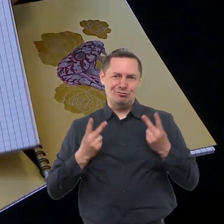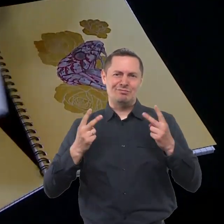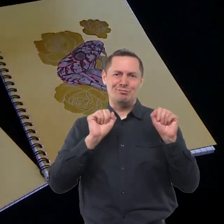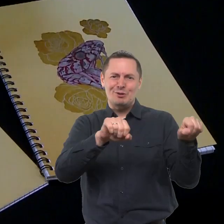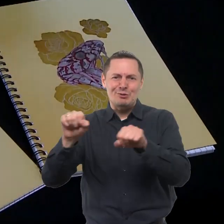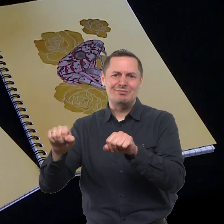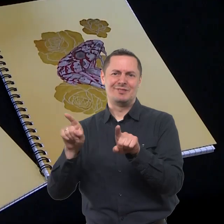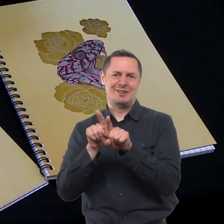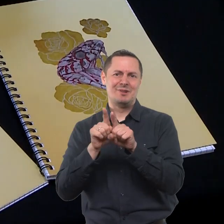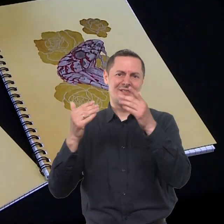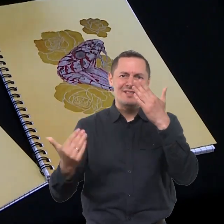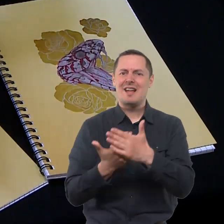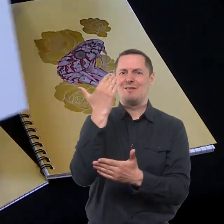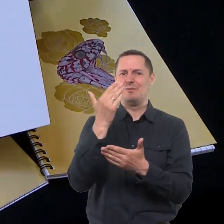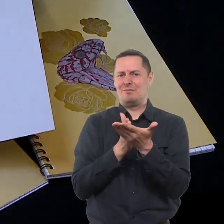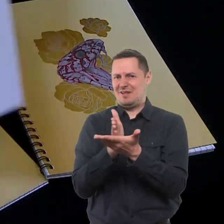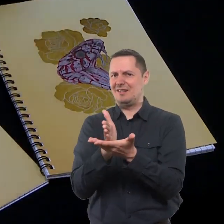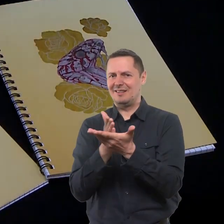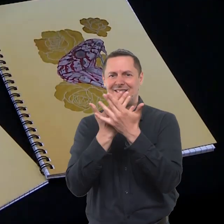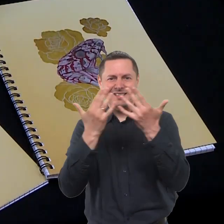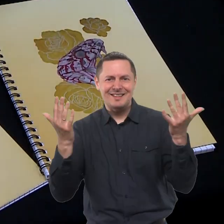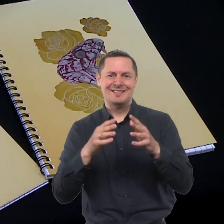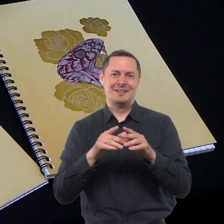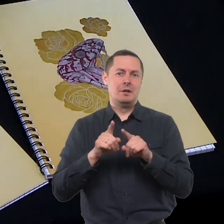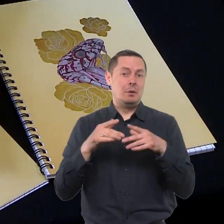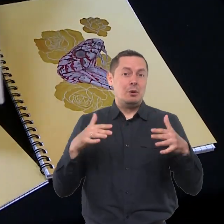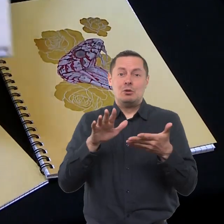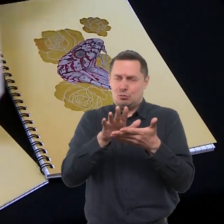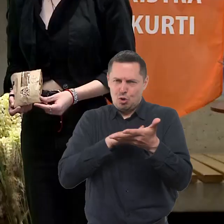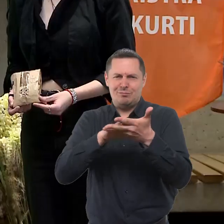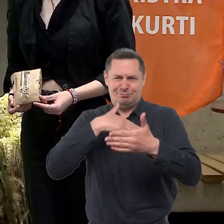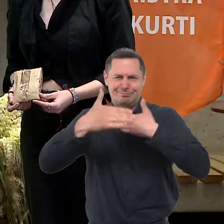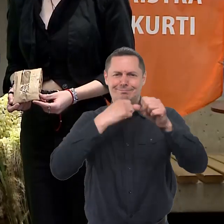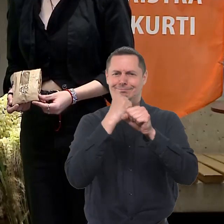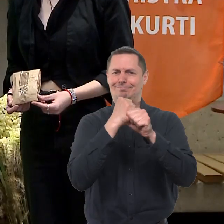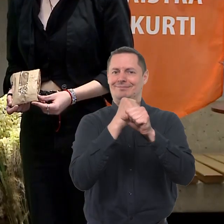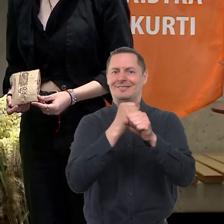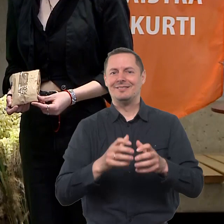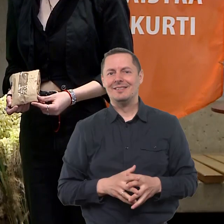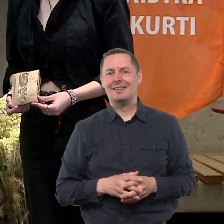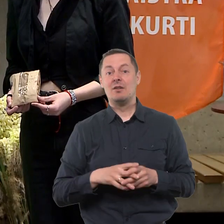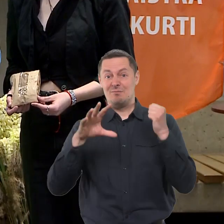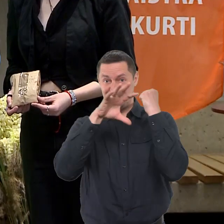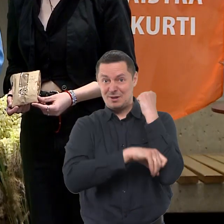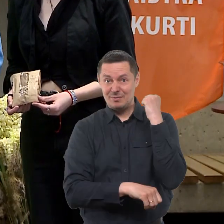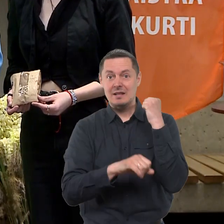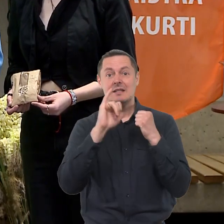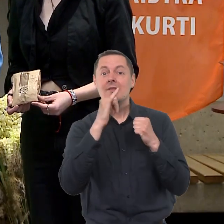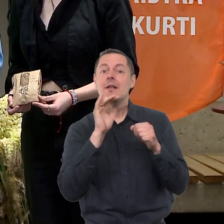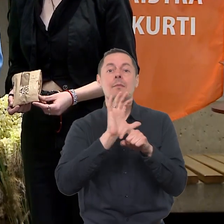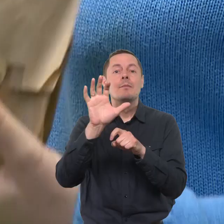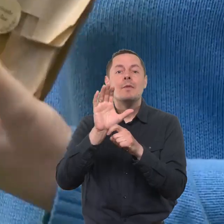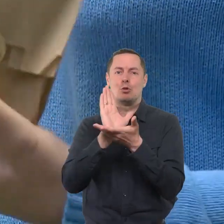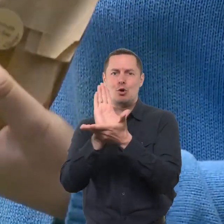galimybę įgyti daugiau naujos patirties. Ir toliau dirbame sėkmingi. Apie galutinius parodos įvertinimus ir